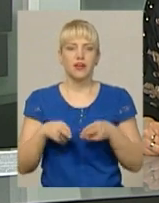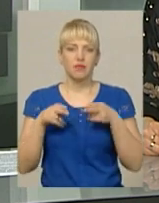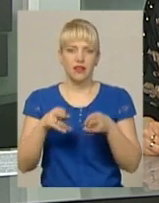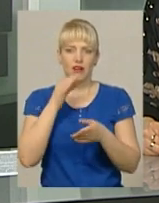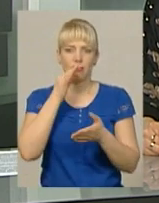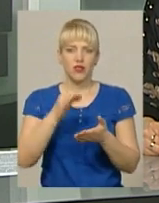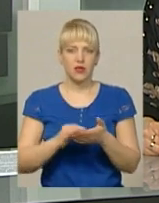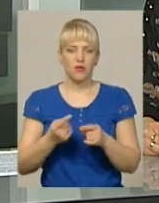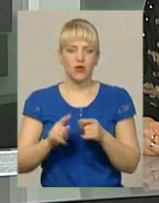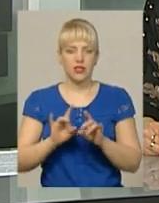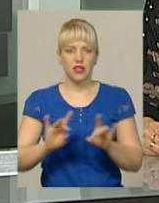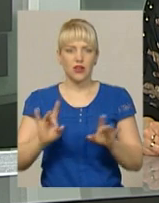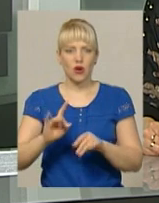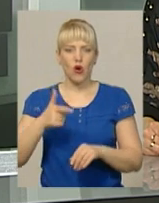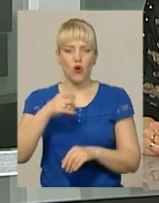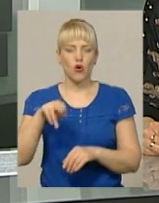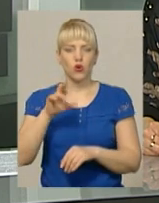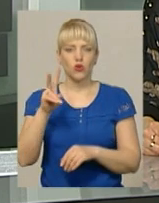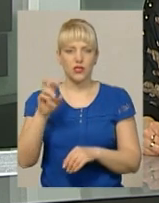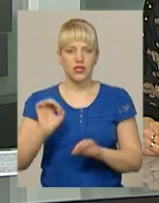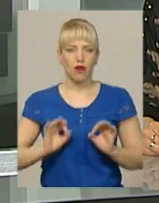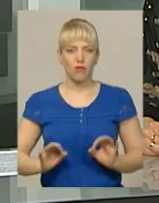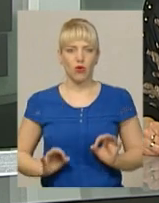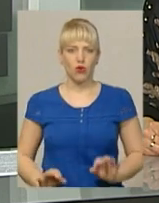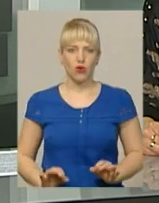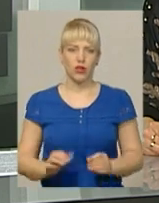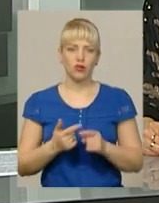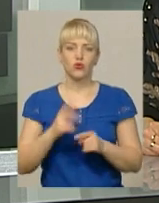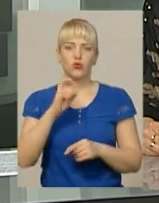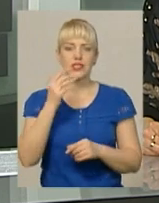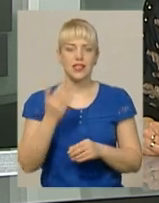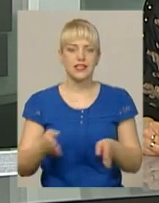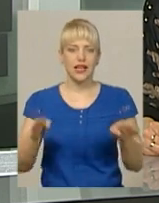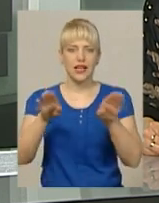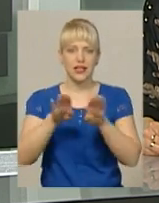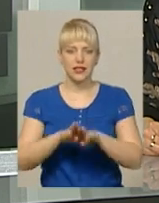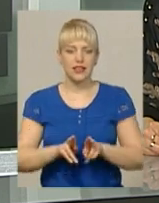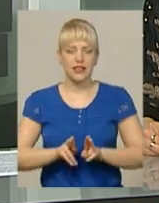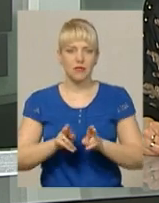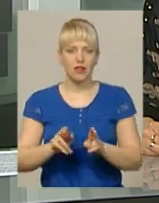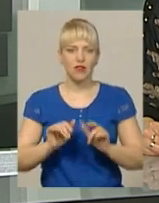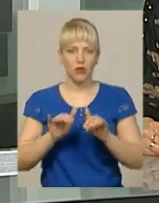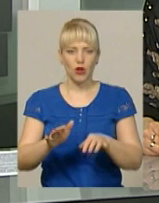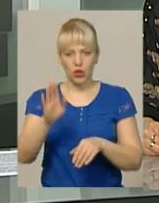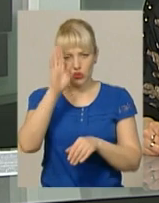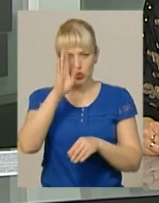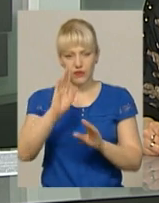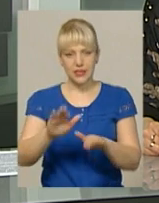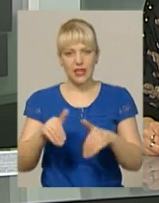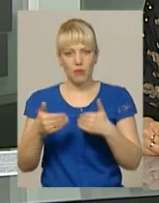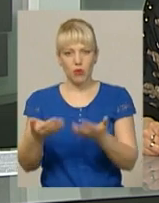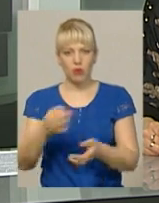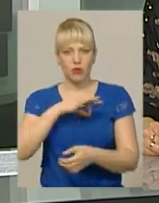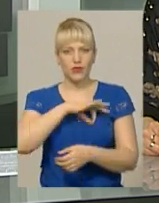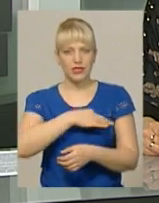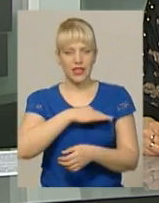керівник Городоцької місцевої прокуратури Сергій Стецюк. За його словами, за закриття кримінального провадження чоловік запропонував слідчому Ярмоленецького